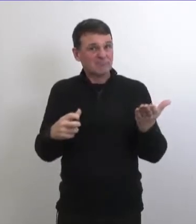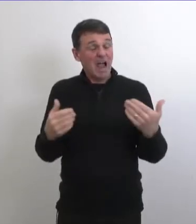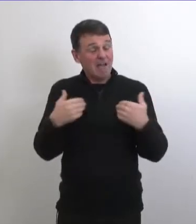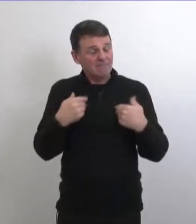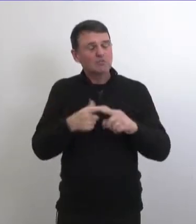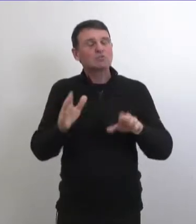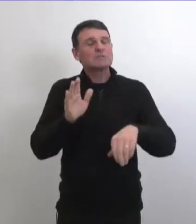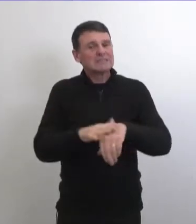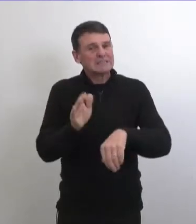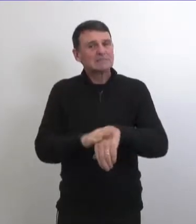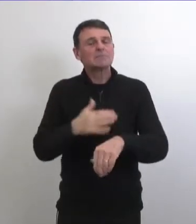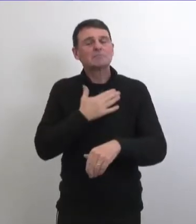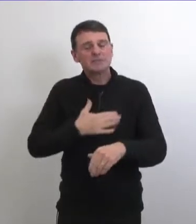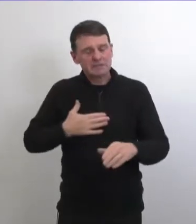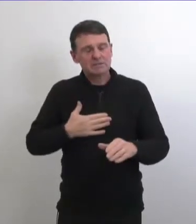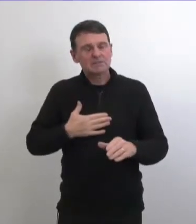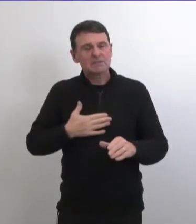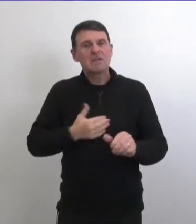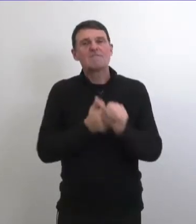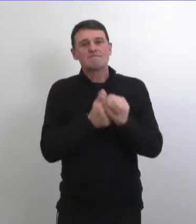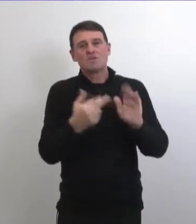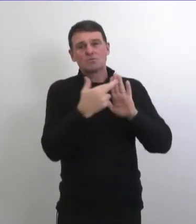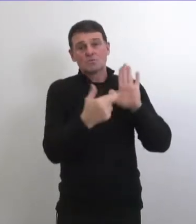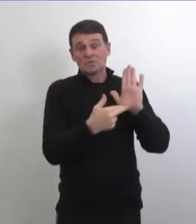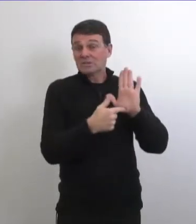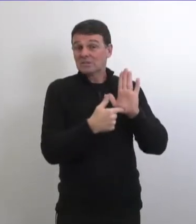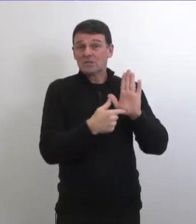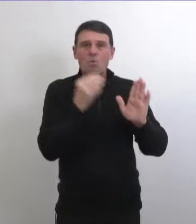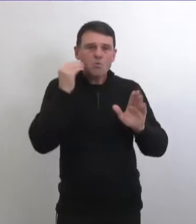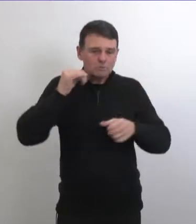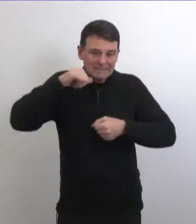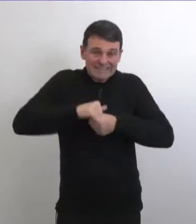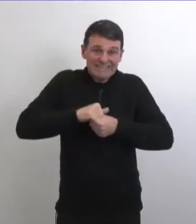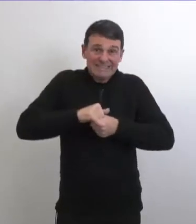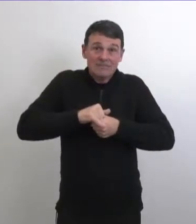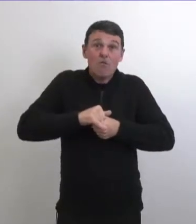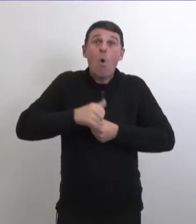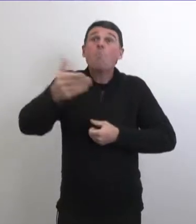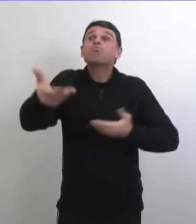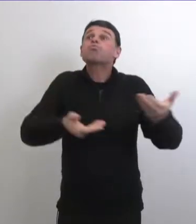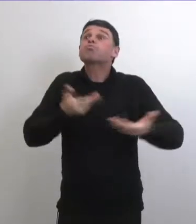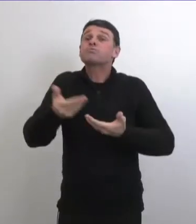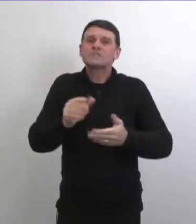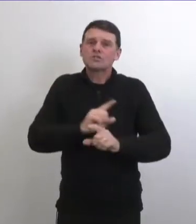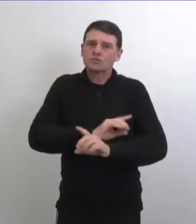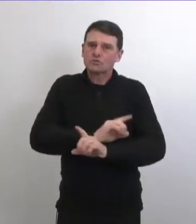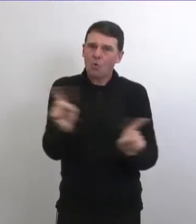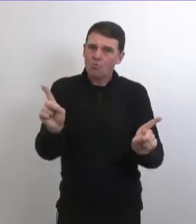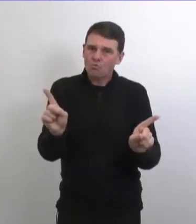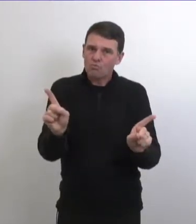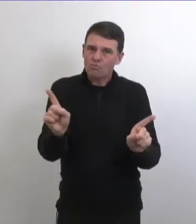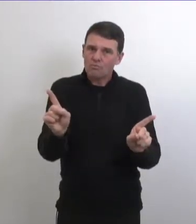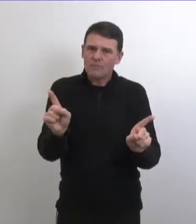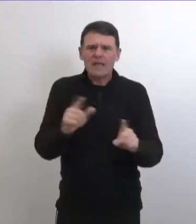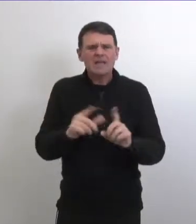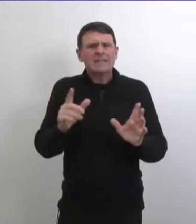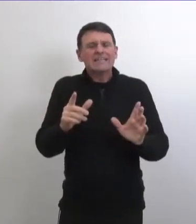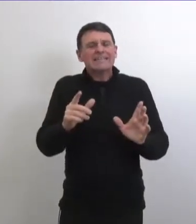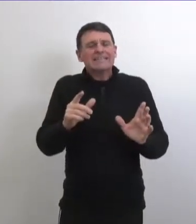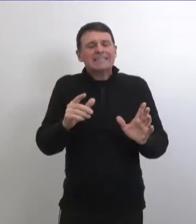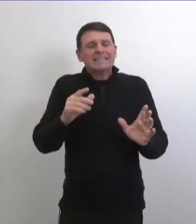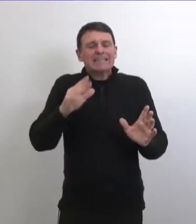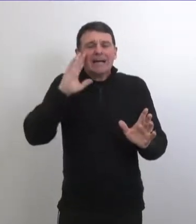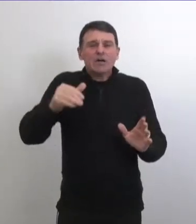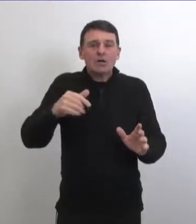qui sont dans la province ils ont la capacité de donner des amendes alors encore une fois fait du mieux possible rester à la maison ne recevez aucun visiteur chez vous